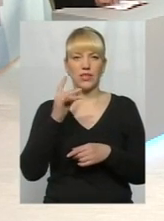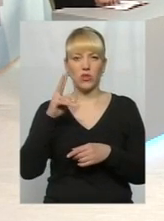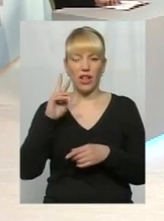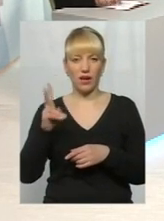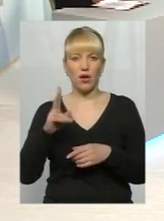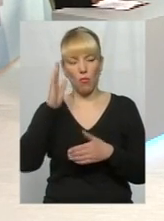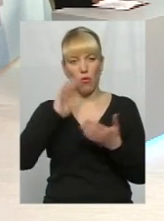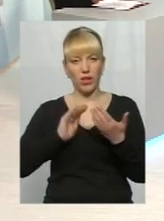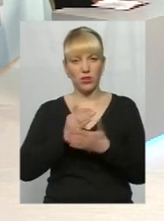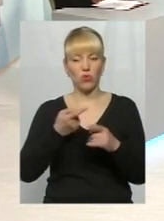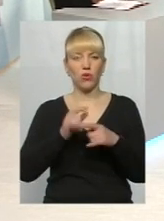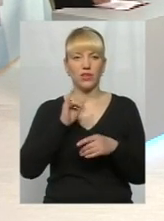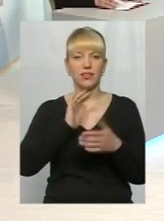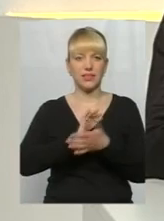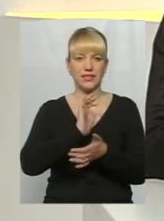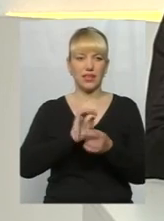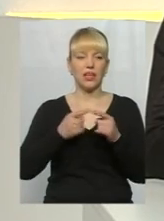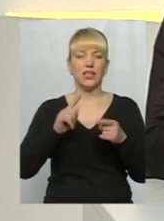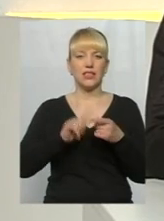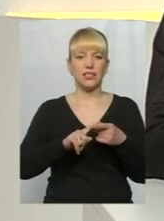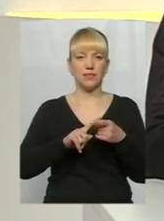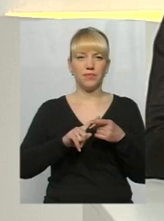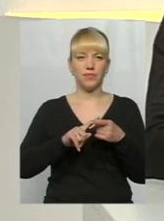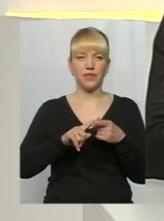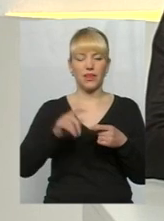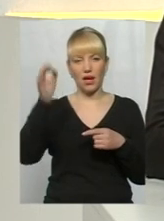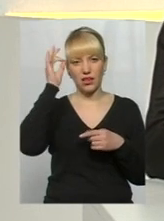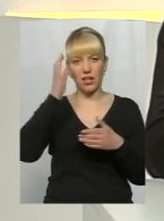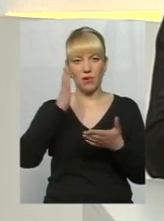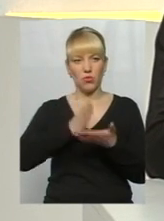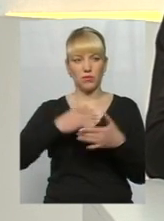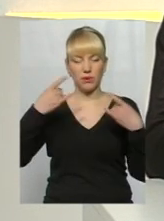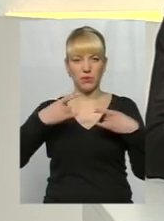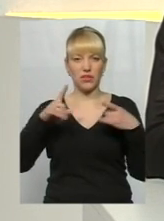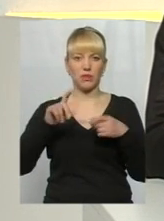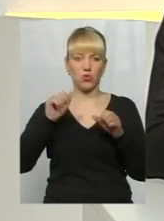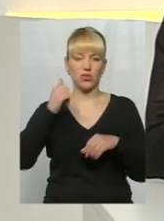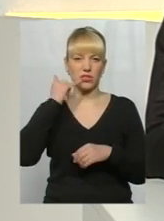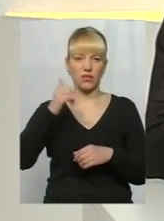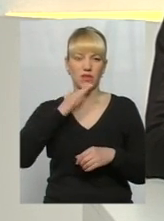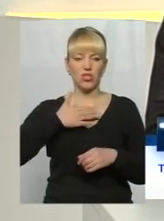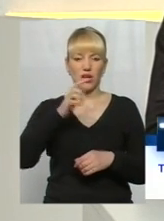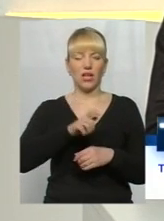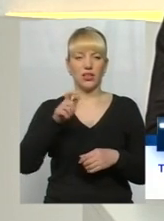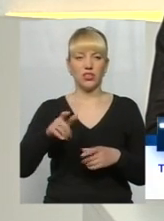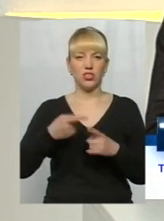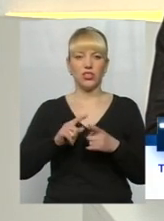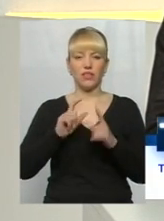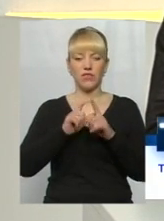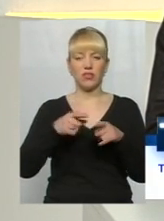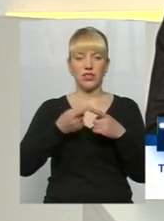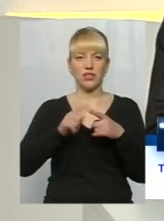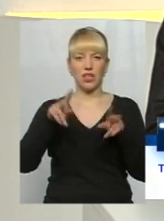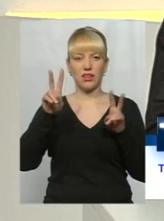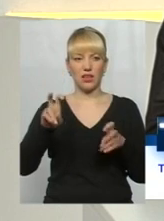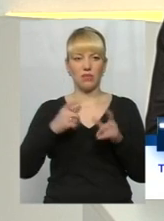Ну, і нагадаю, номер телефону в прямому ефіру, на який можуть зателефонувати наші глядачі і вислатися з даної теми